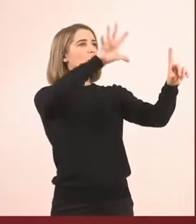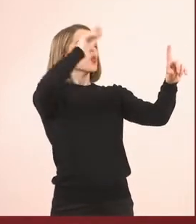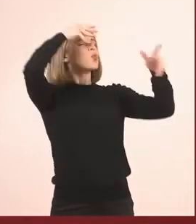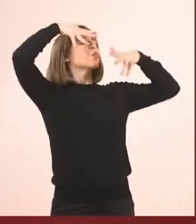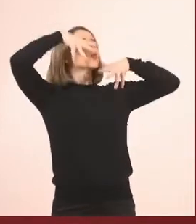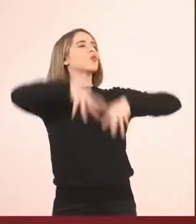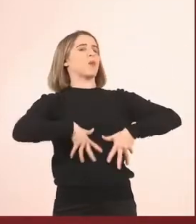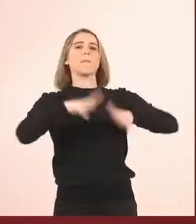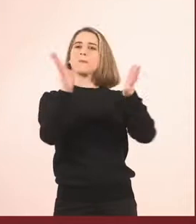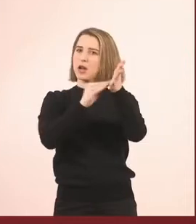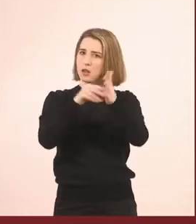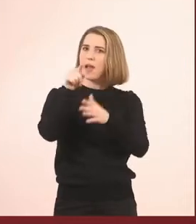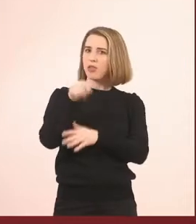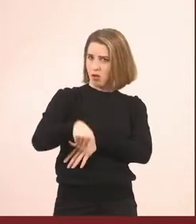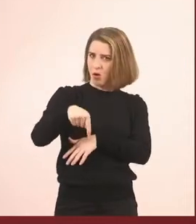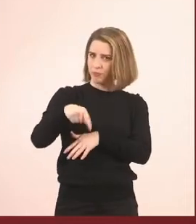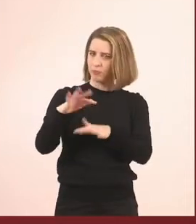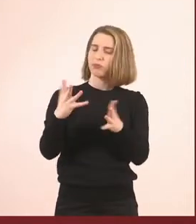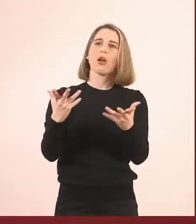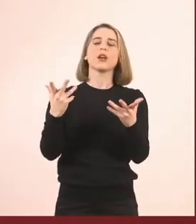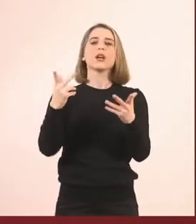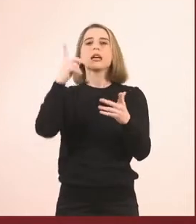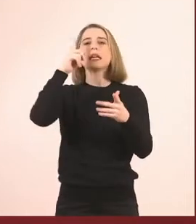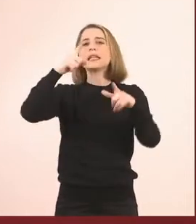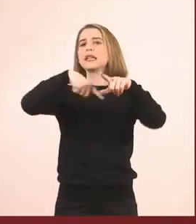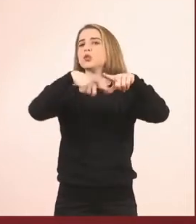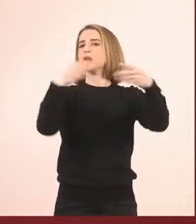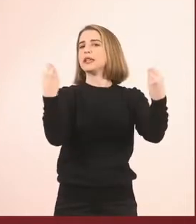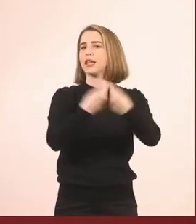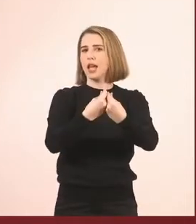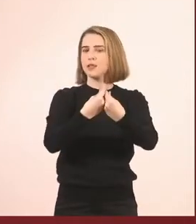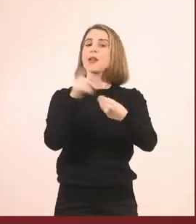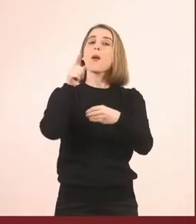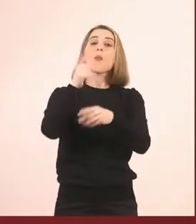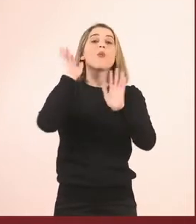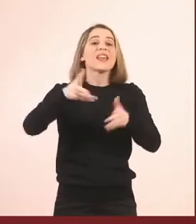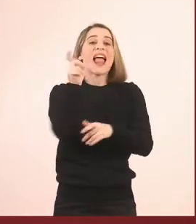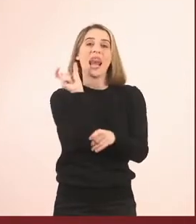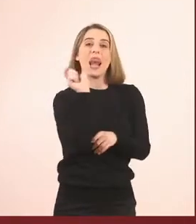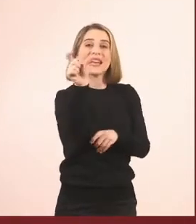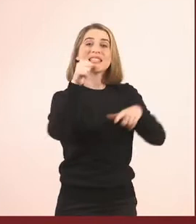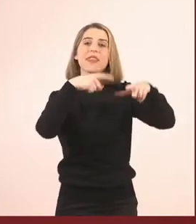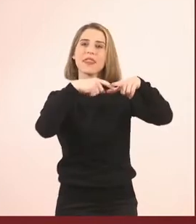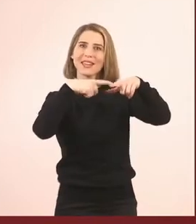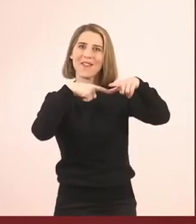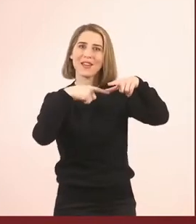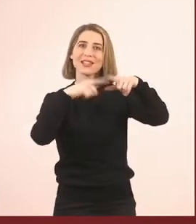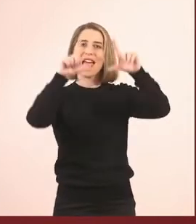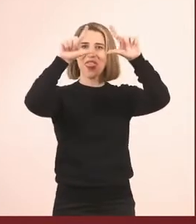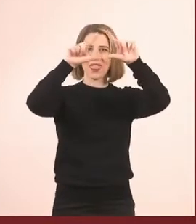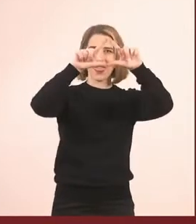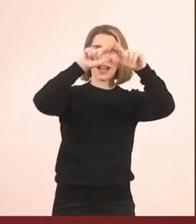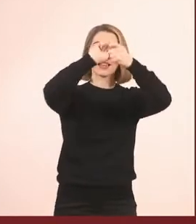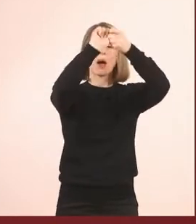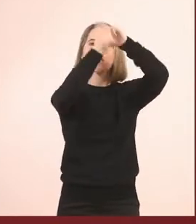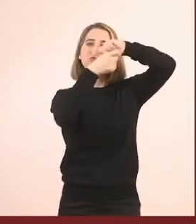χριστουγεννιάτικο, μπορείτε να βάλετε τον τίλτο δεκέμβριος, ας πούμε, το παραμύθι και να βάλετε το δέλτα με ένα τρίγωνο. Αφού